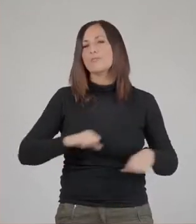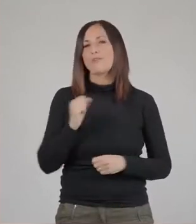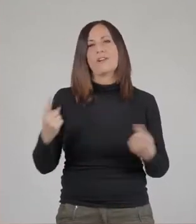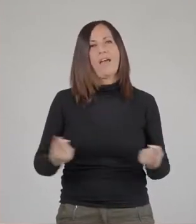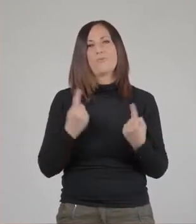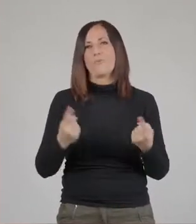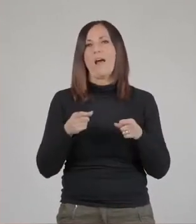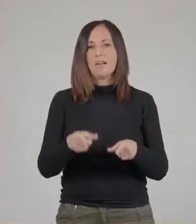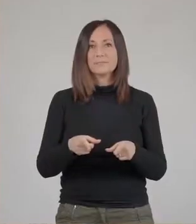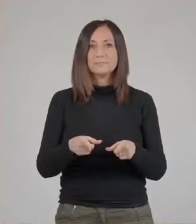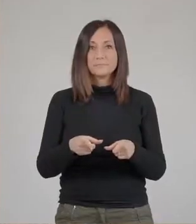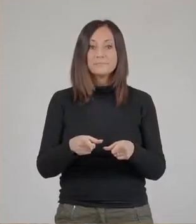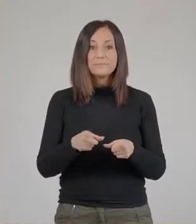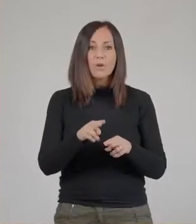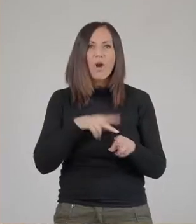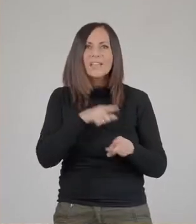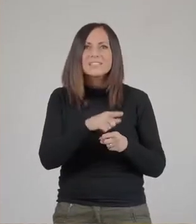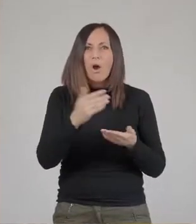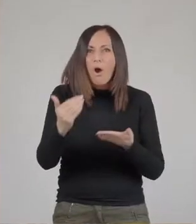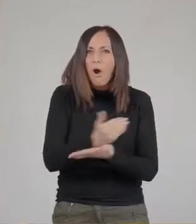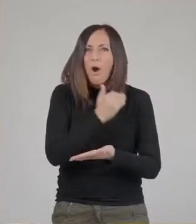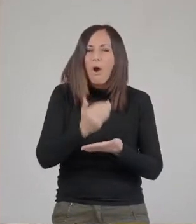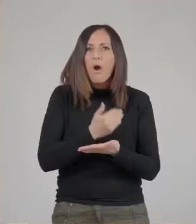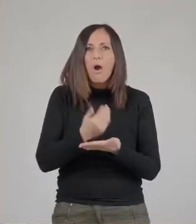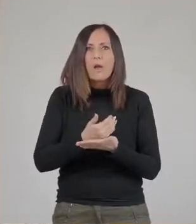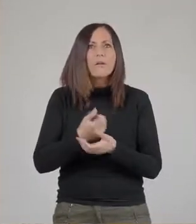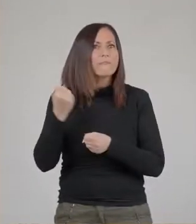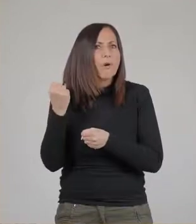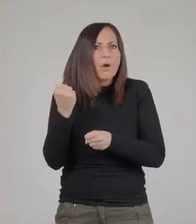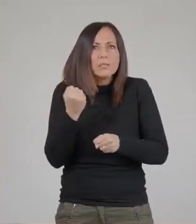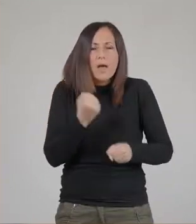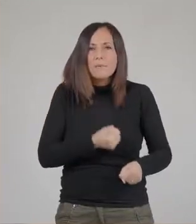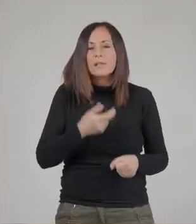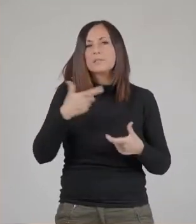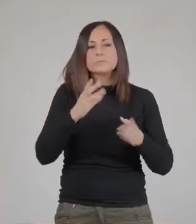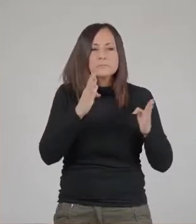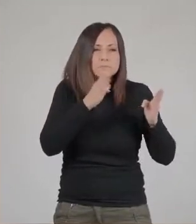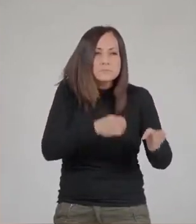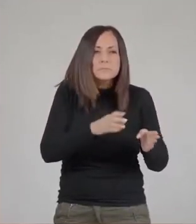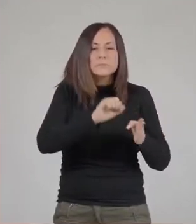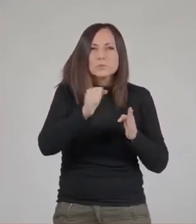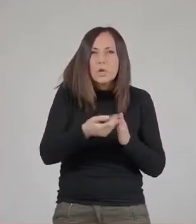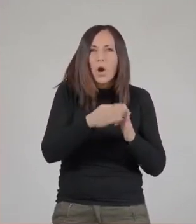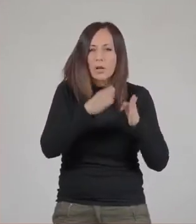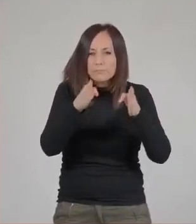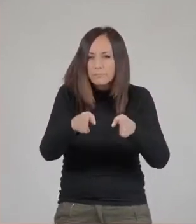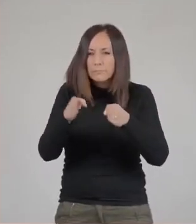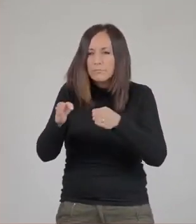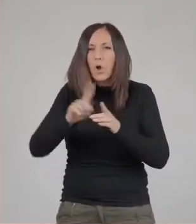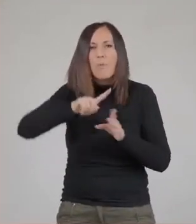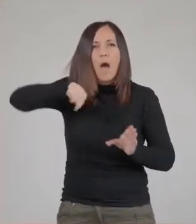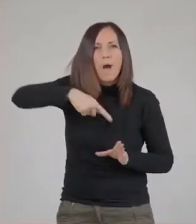di storia naturale. Disporre di collezioni di studio è fondamentale per avere delle serie storiche e per